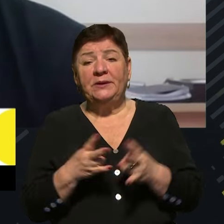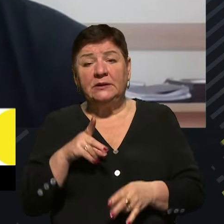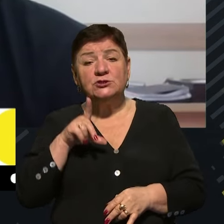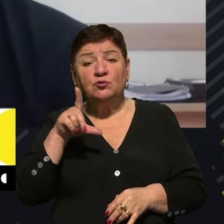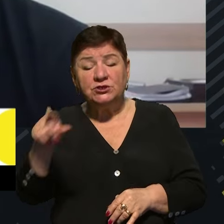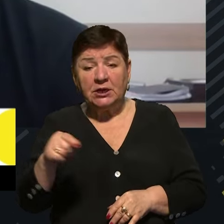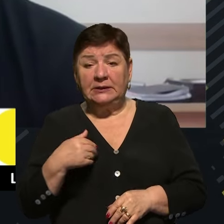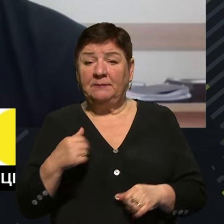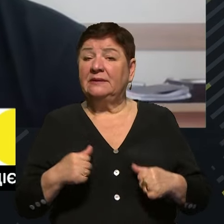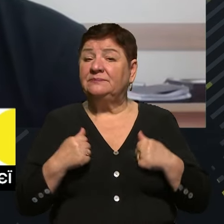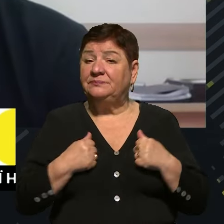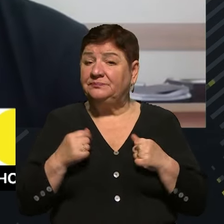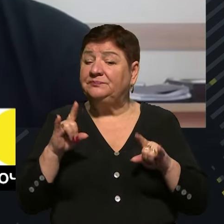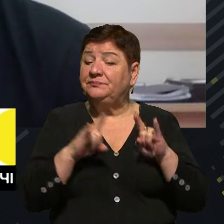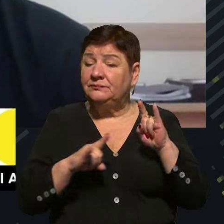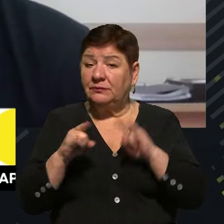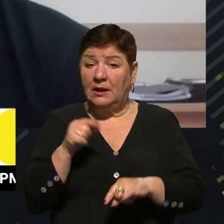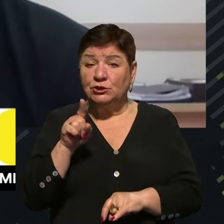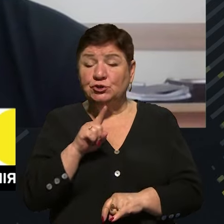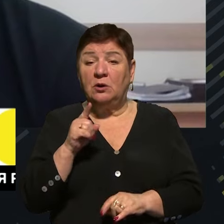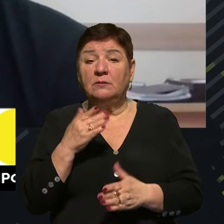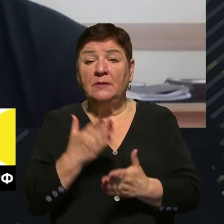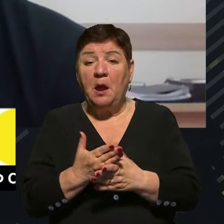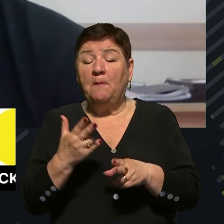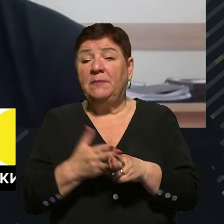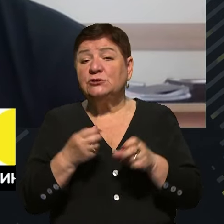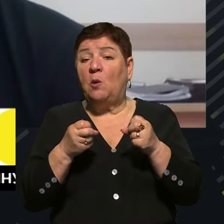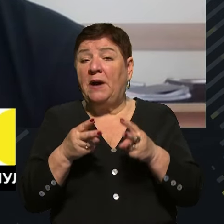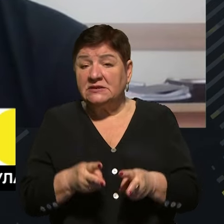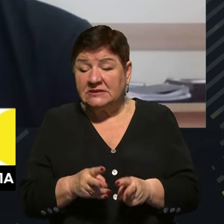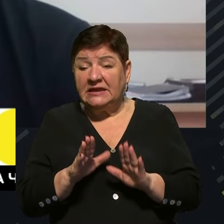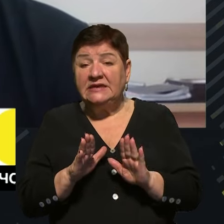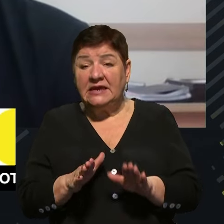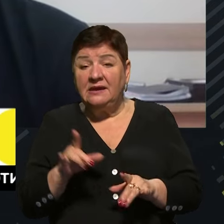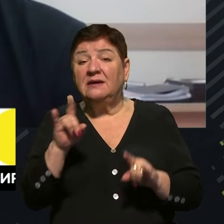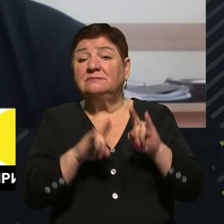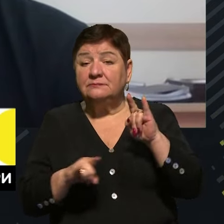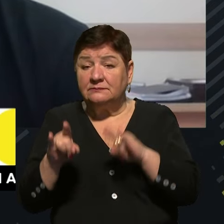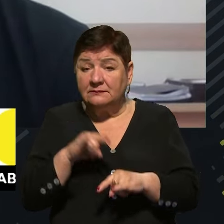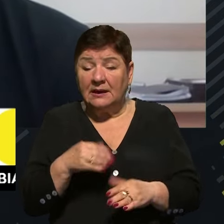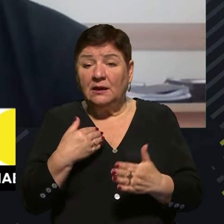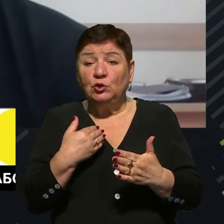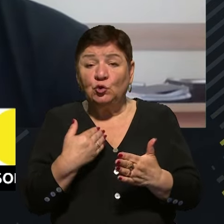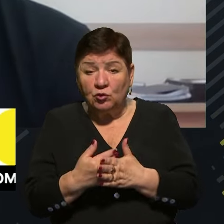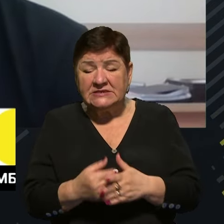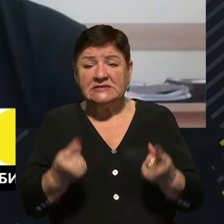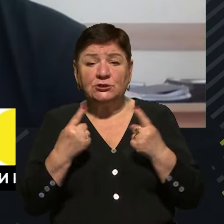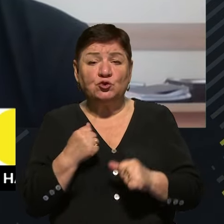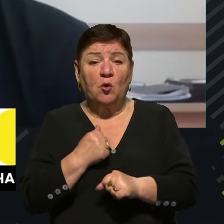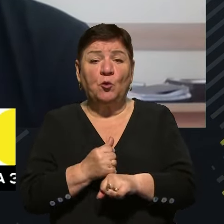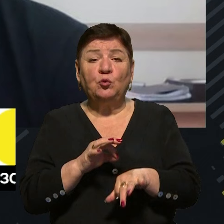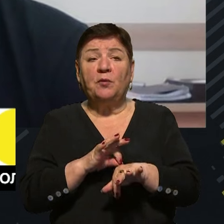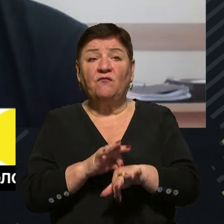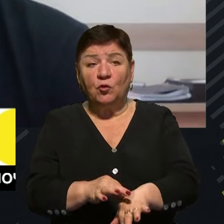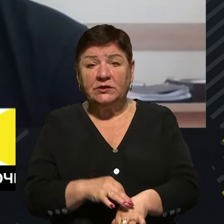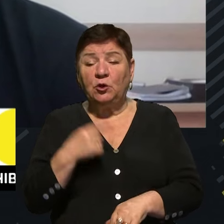Ми намагаємося переконати, що це все ж таки безпецніше. не тільки переконати, досить значну роботу проводить